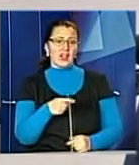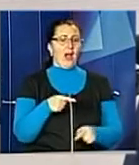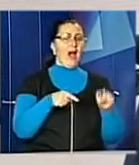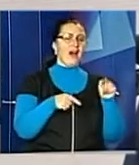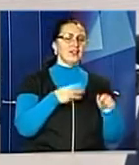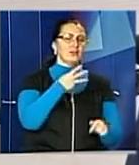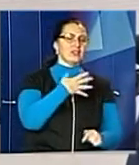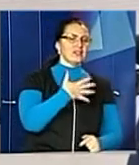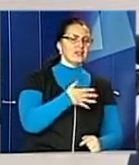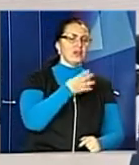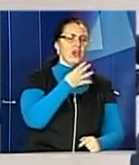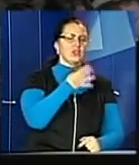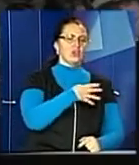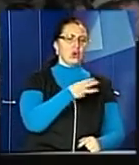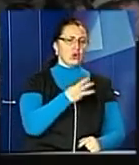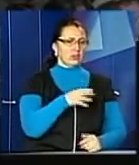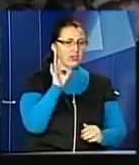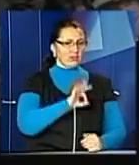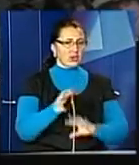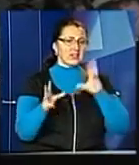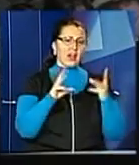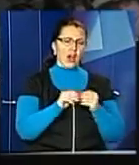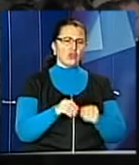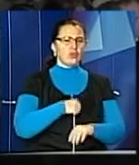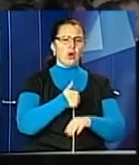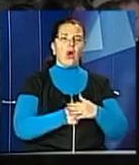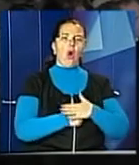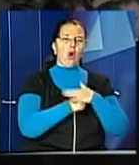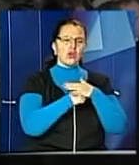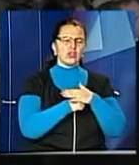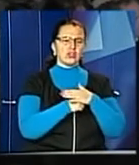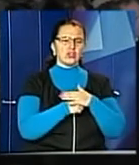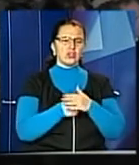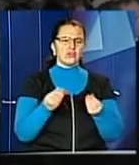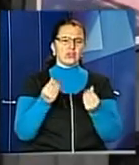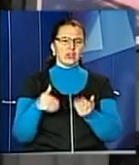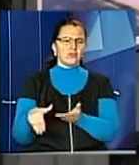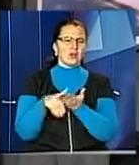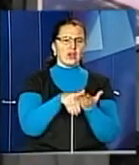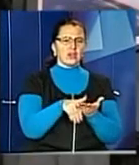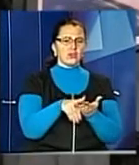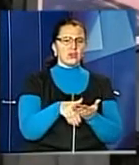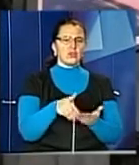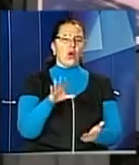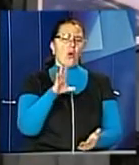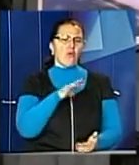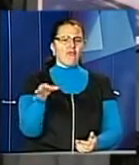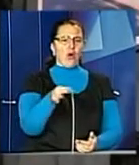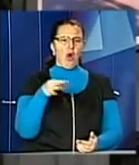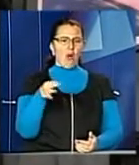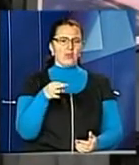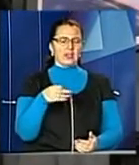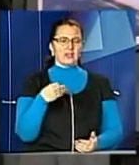там 35-43%. Загалом основним інвестором Жовківського району року 2016-го виступив обласний